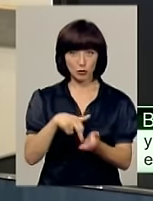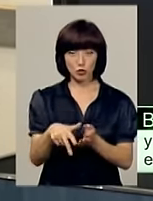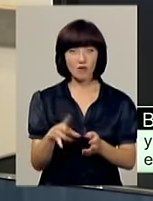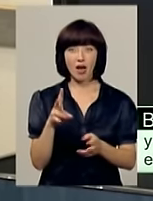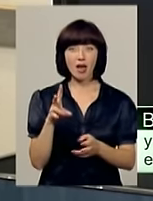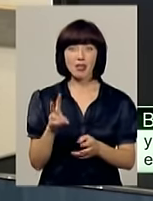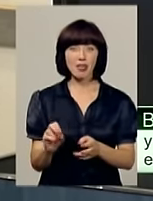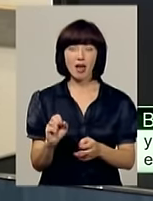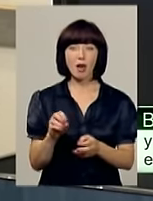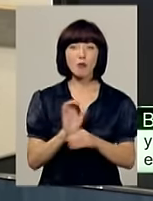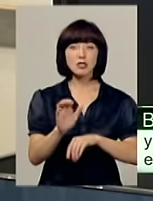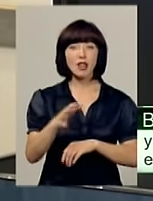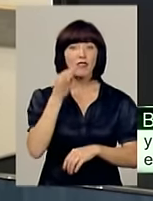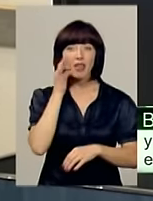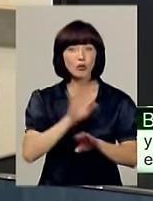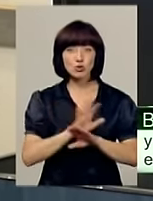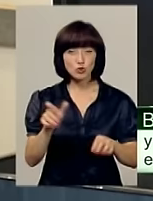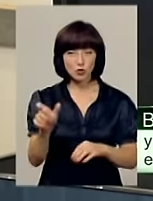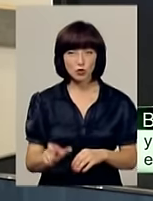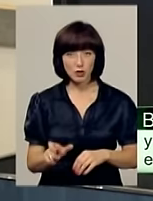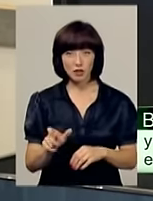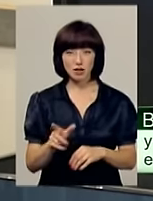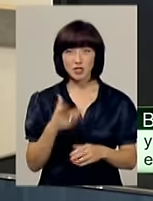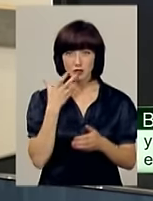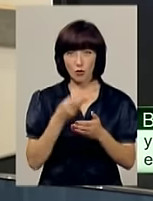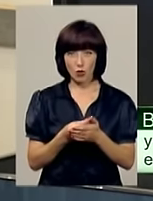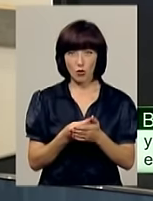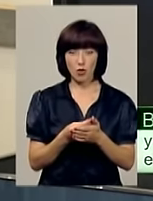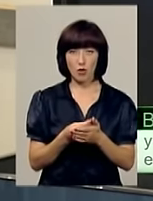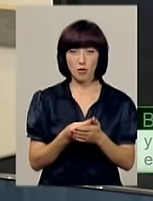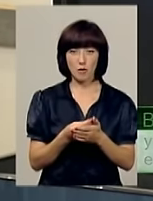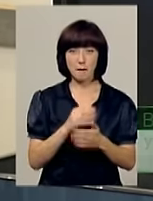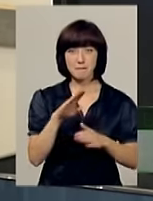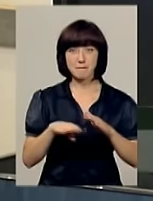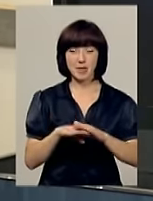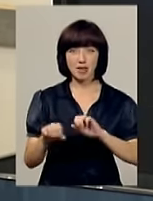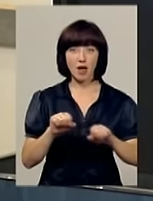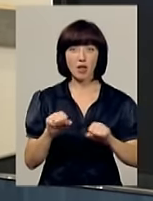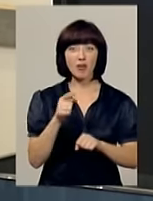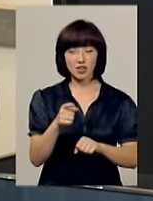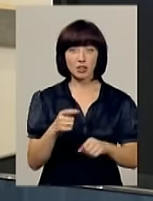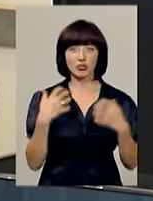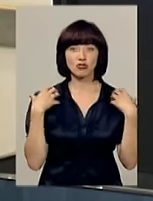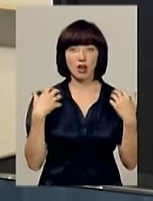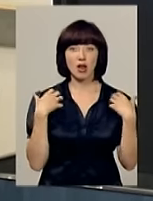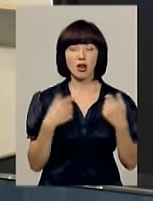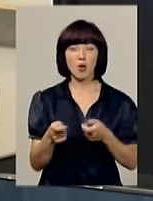людину недосвідчену, він не підставив іншу підлеглу, хоча він є людина, начальник артилерії сектору А.